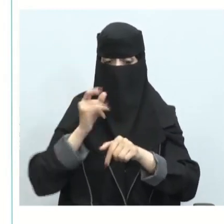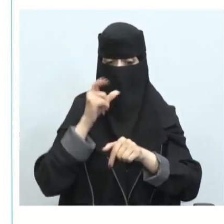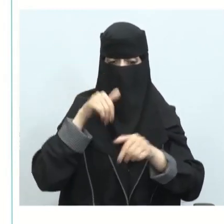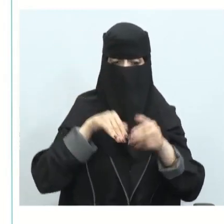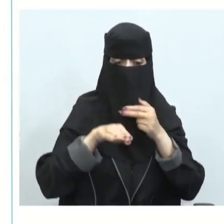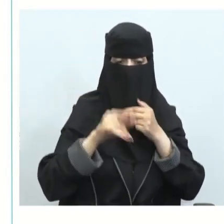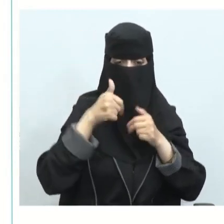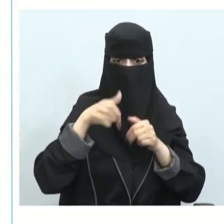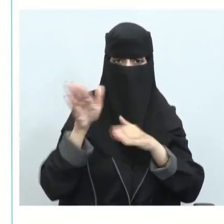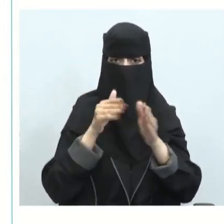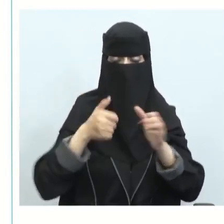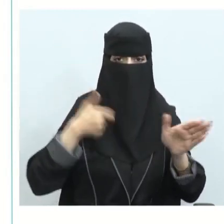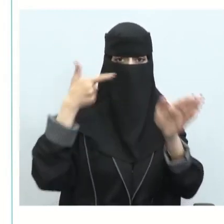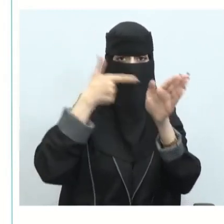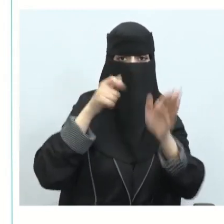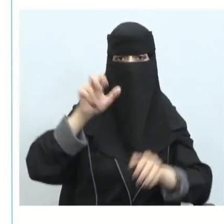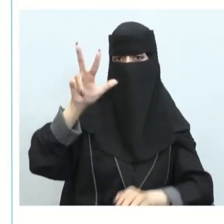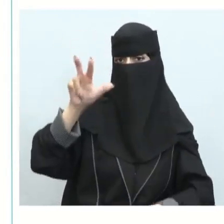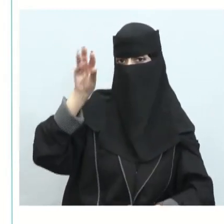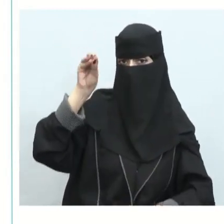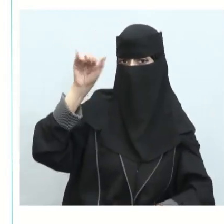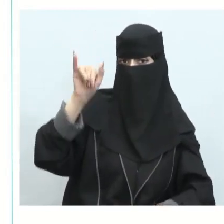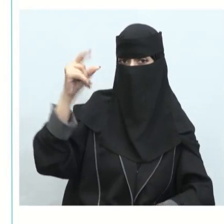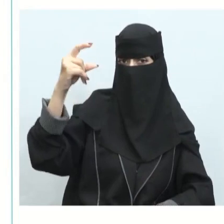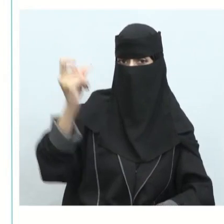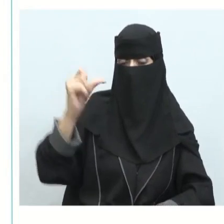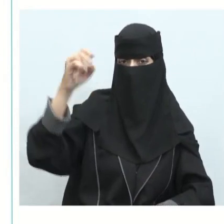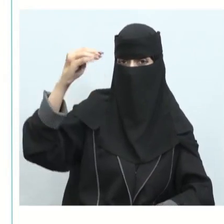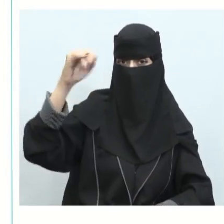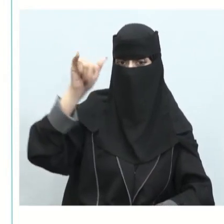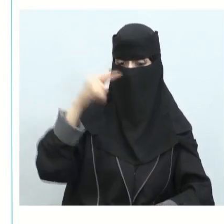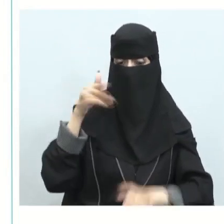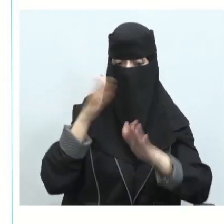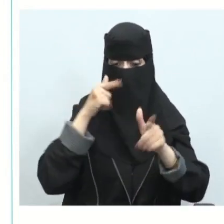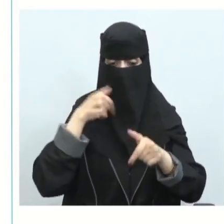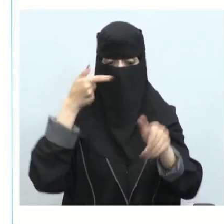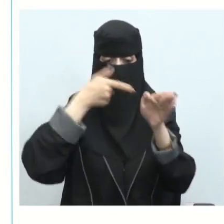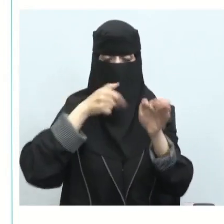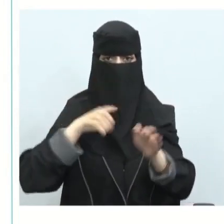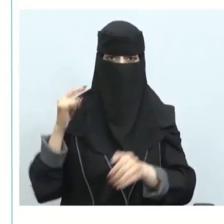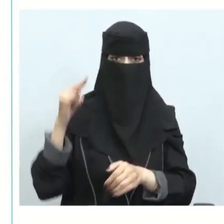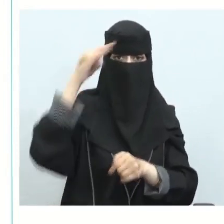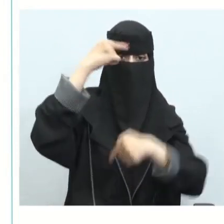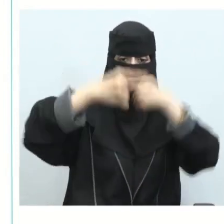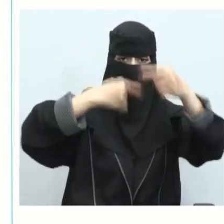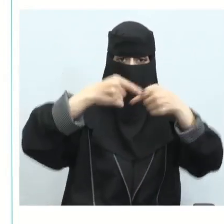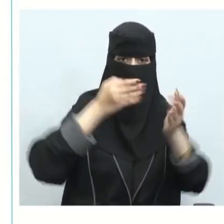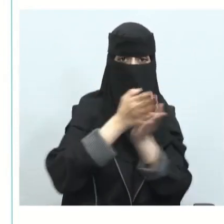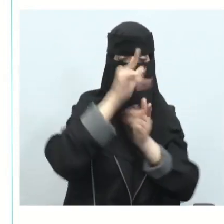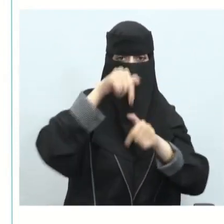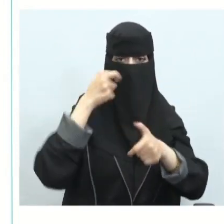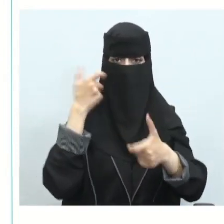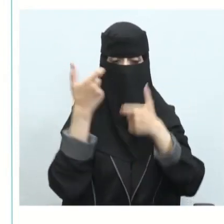وقود الهيدروجين وأيضا تعمل على وقود الطائرة المستخمة تقليل لإمبعاثات الغازات الناتجة عن الملاحة